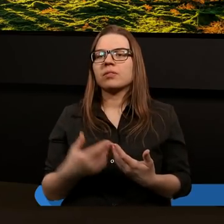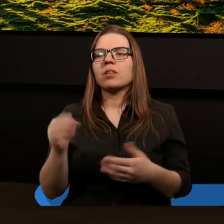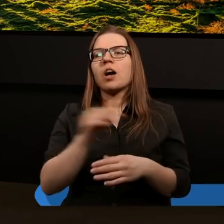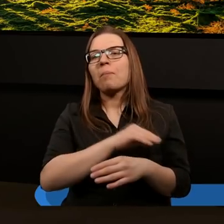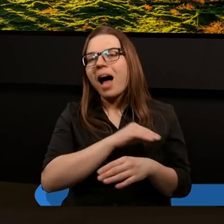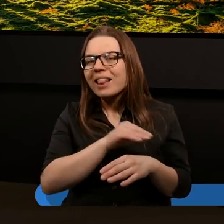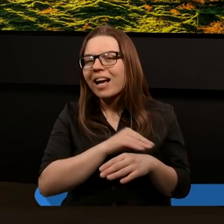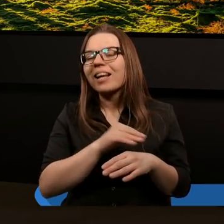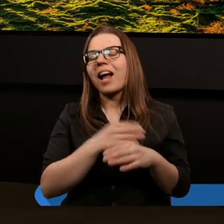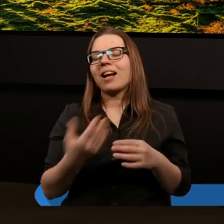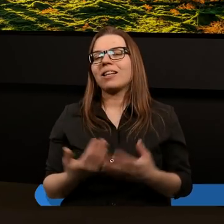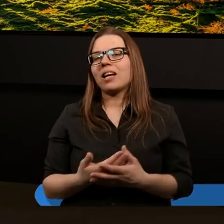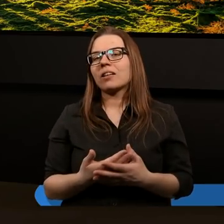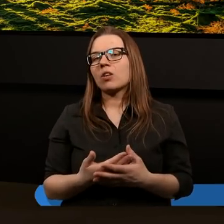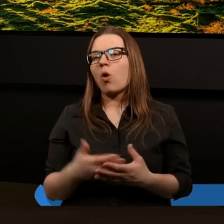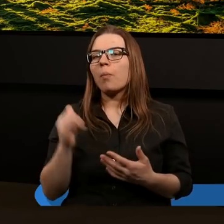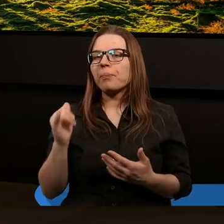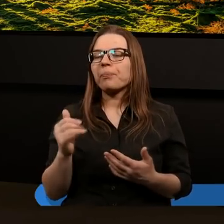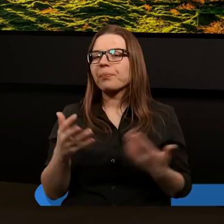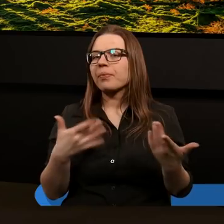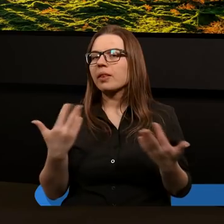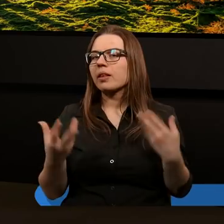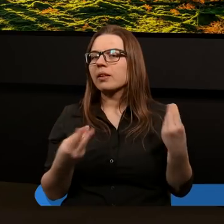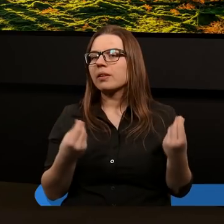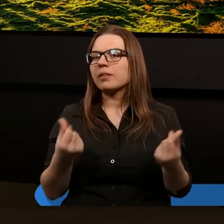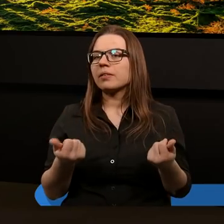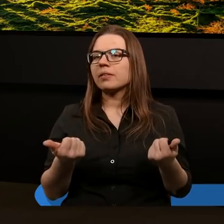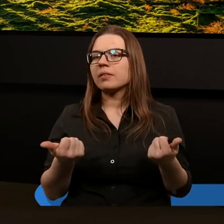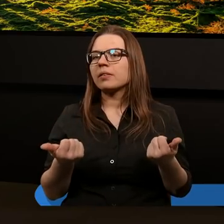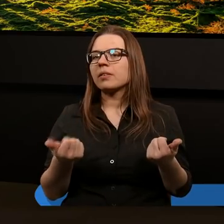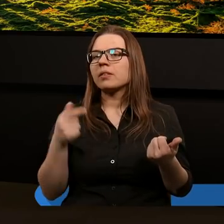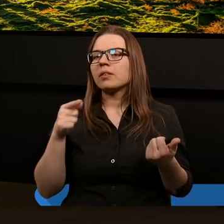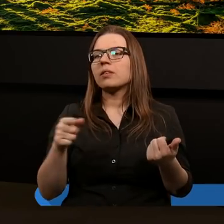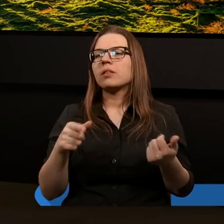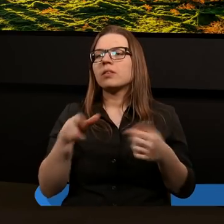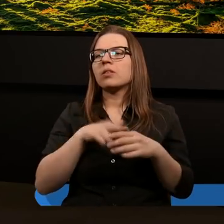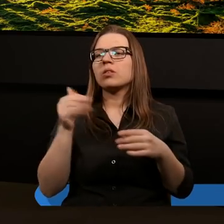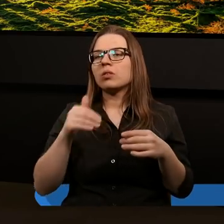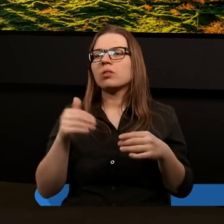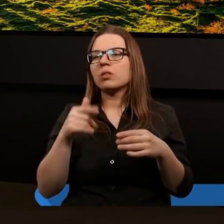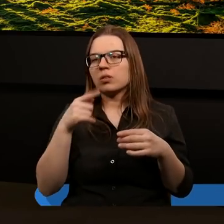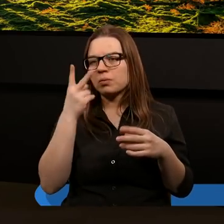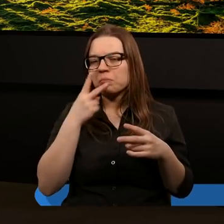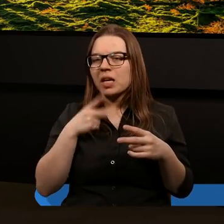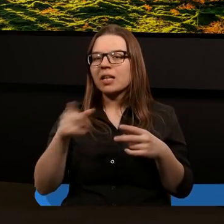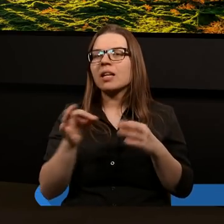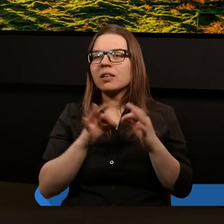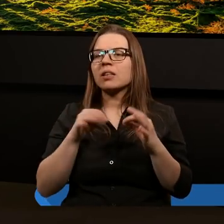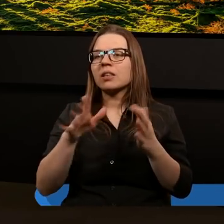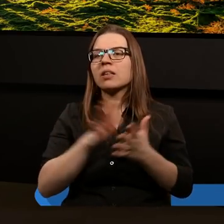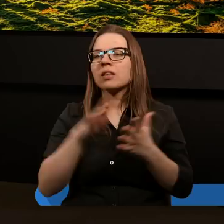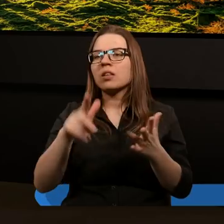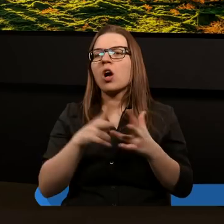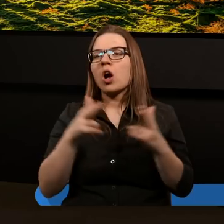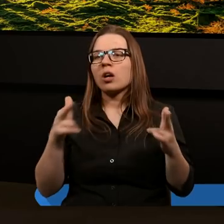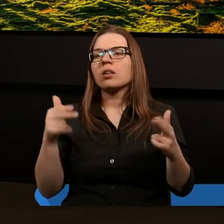materialnego. I czy bylibyśmy, byłby ktoś uprzejmie przeczytać charakterystykę